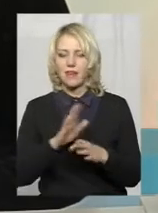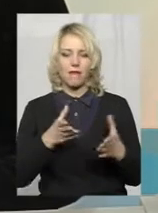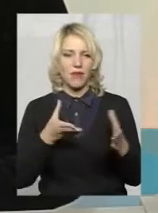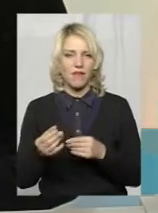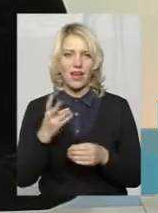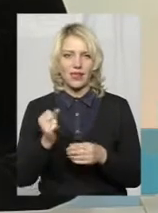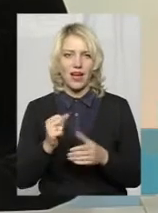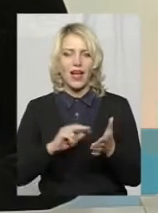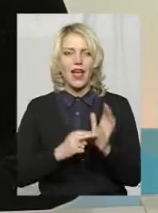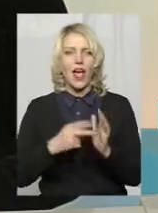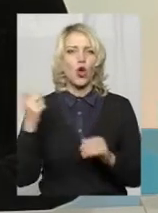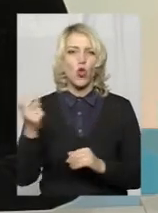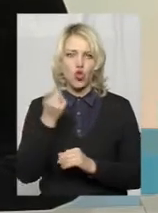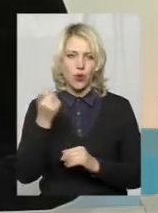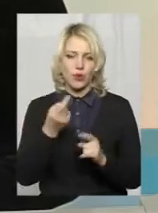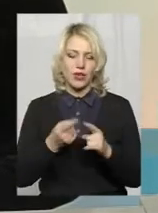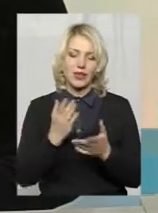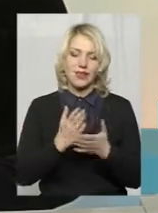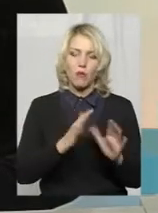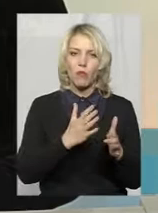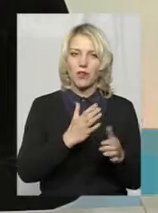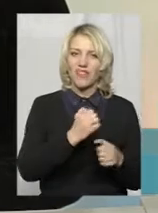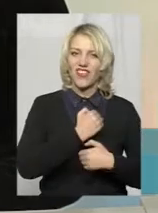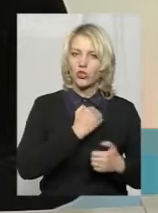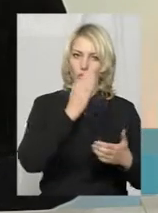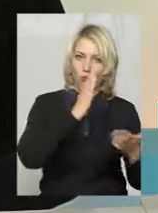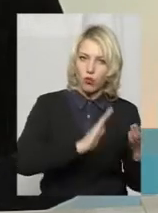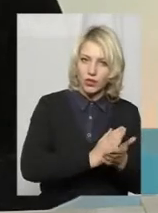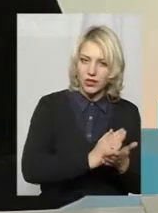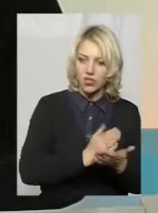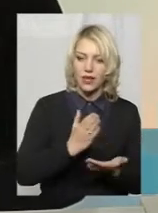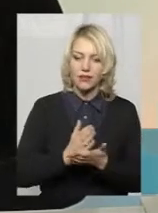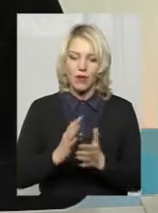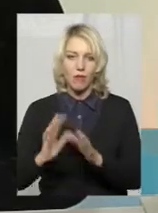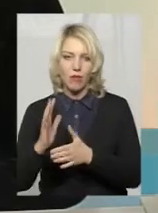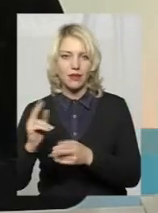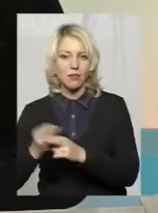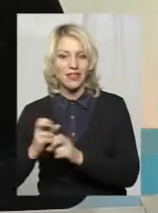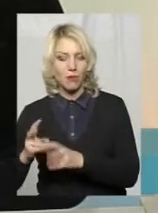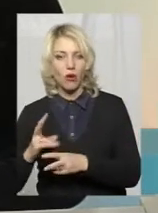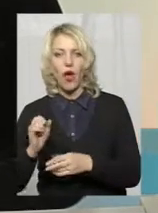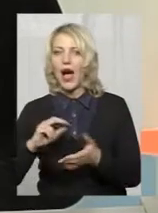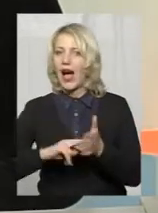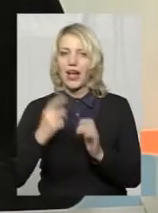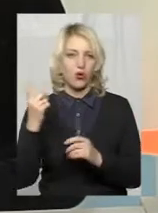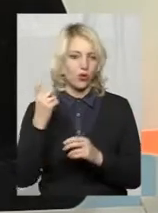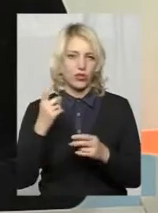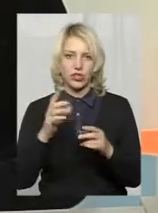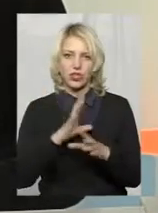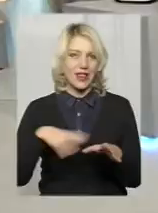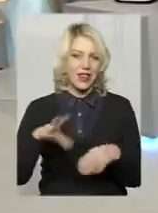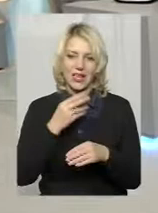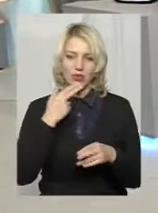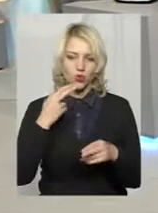так, це є моменти, деякі військово-політичні, є моменти безпеки, але економічні процеси не зупиняються. Всі